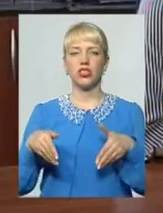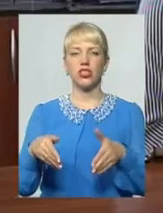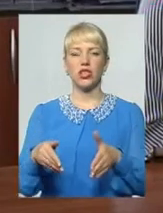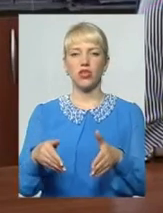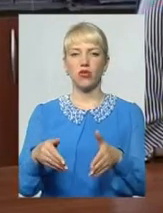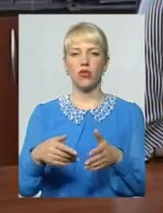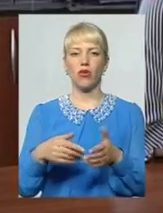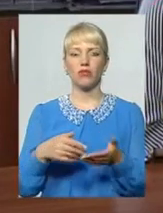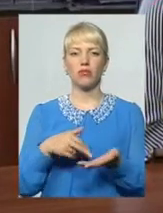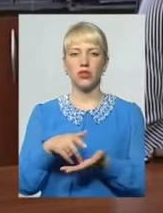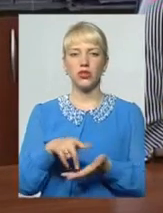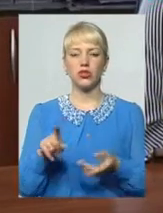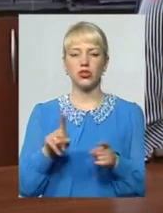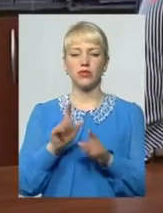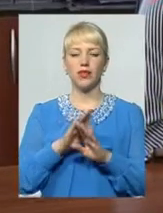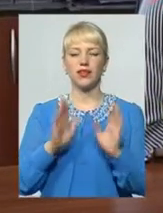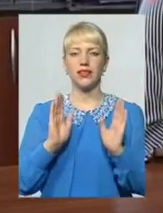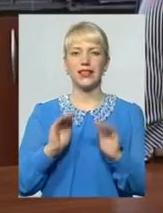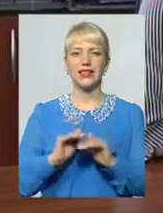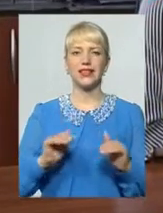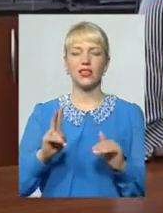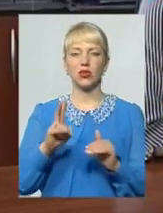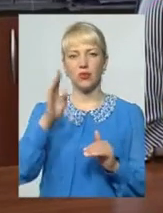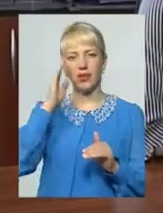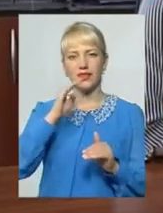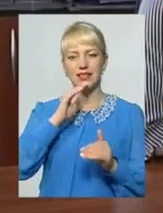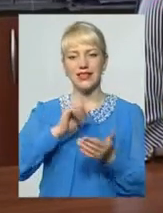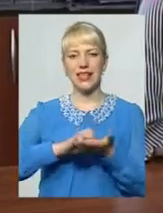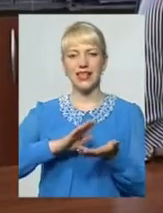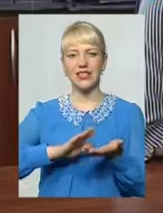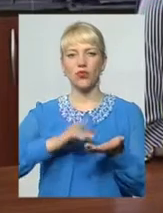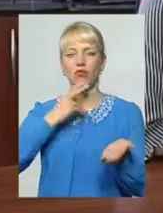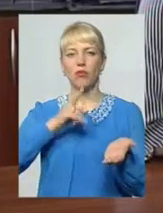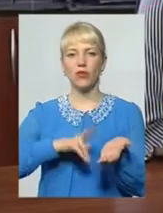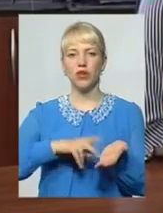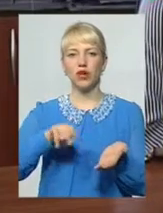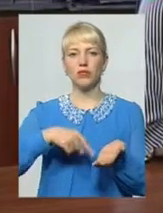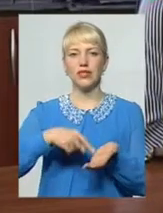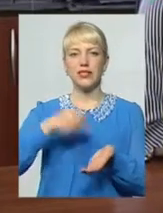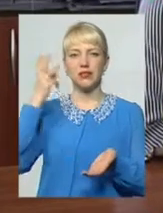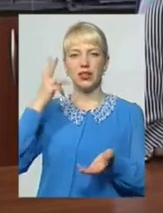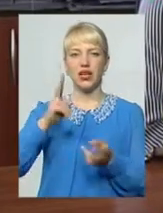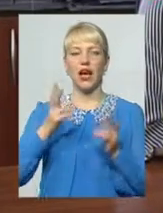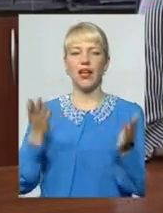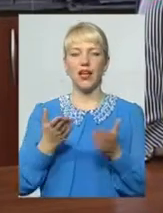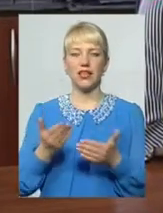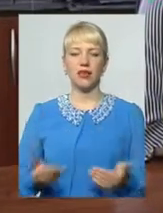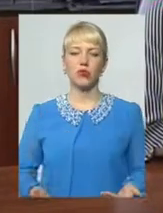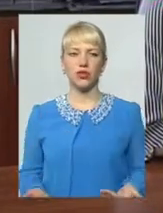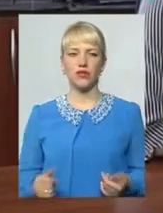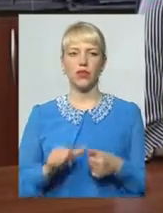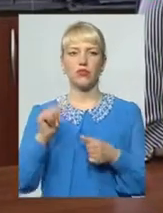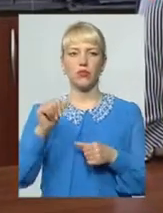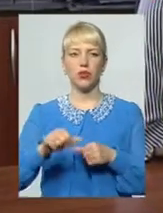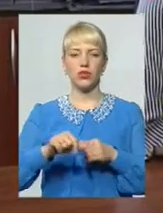щоб не тільки ті дітки, батьки, які зареєстровані у місті Хмельницькому, а які теж живуть поза